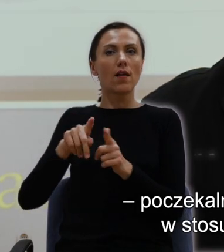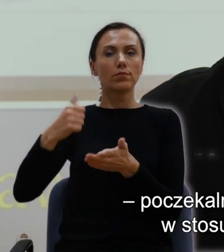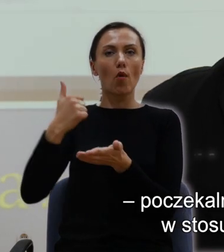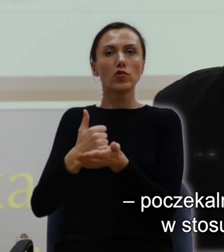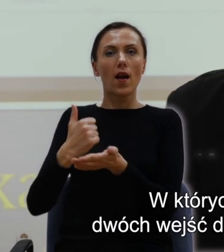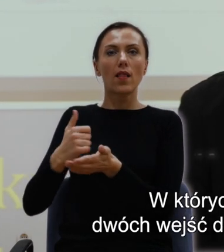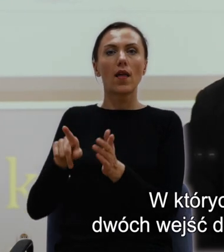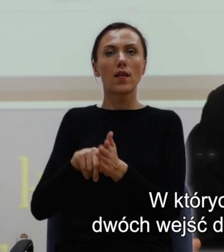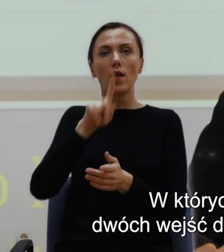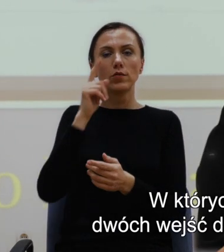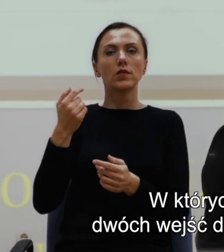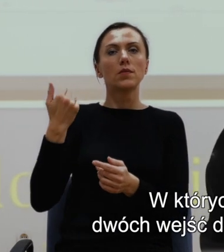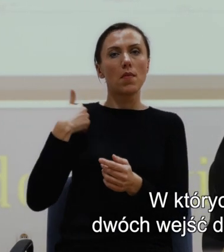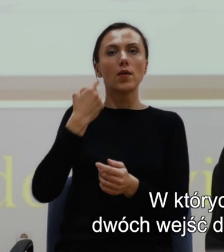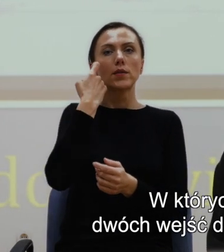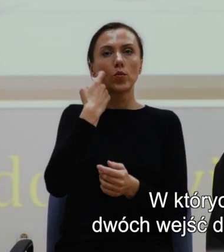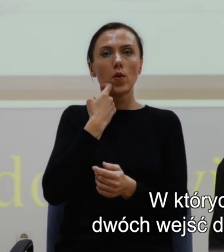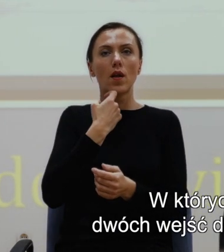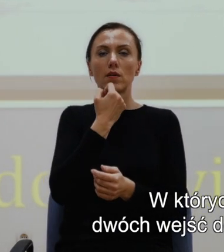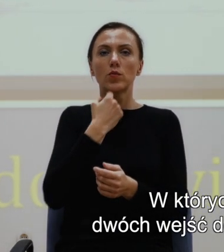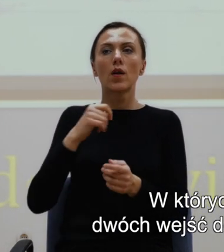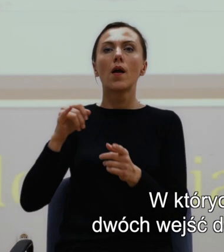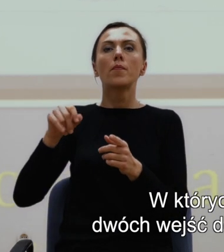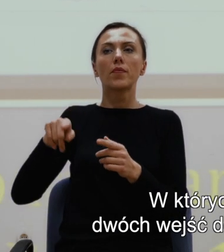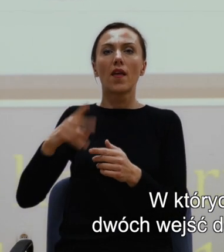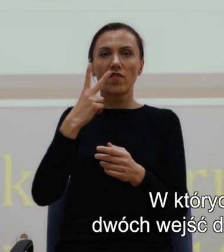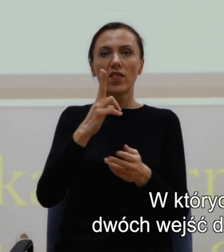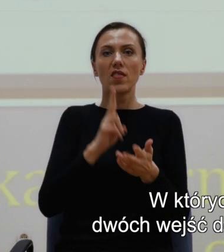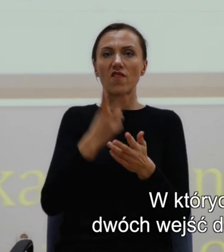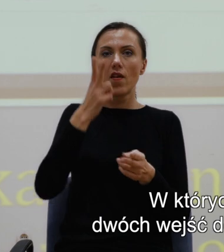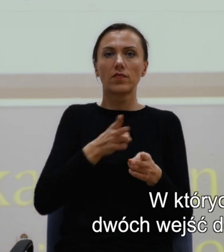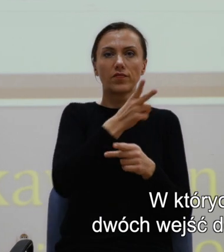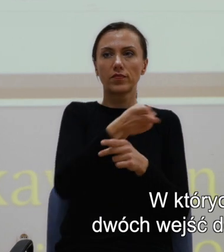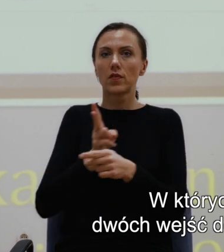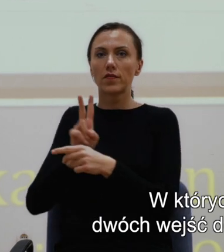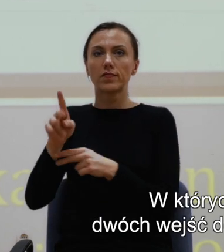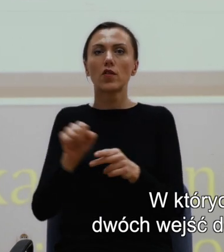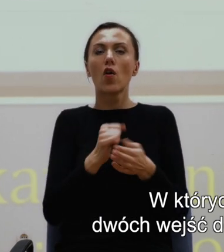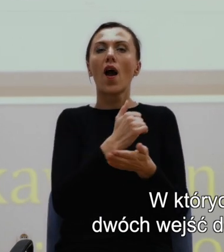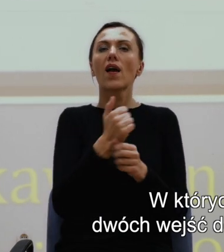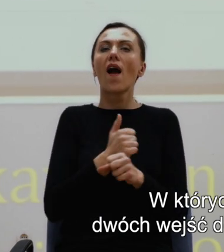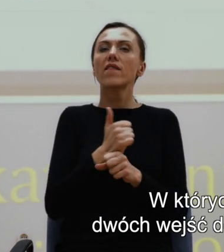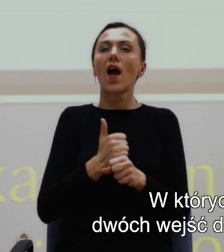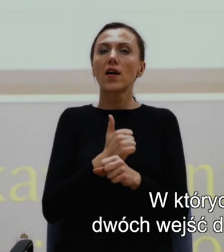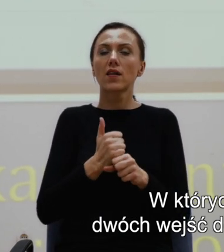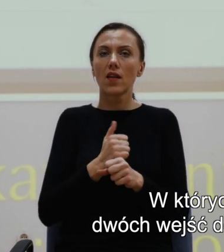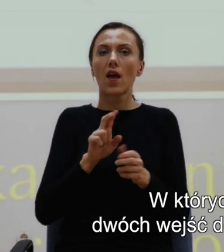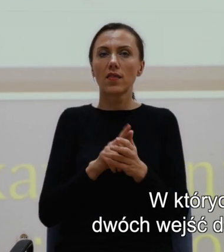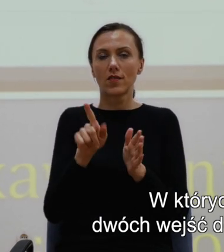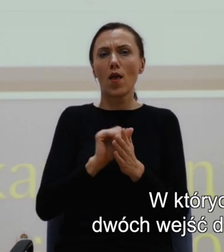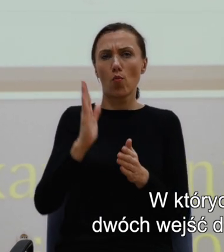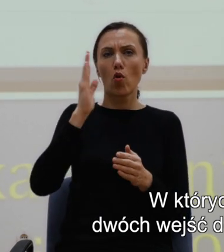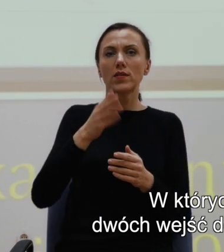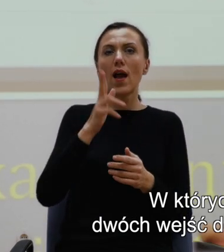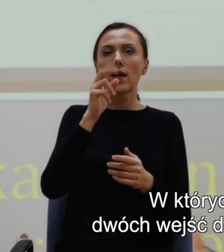w których, tak jak widzimy na tym zdjęciu dwóch wejść do kawiarni, ponownie w północnej Karolinie,